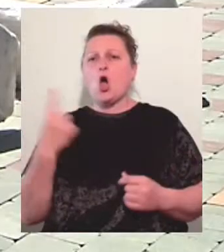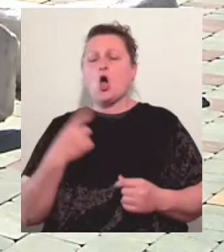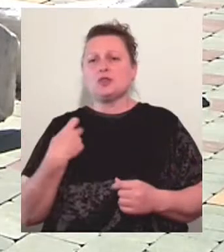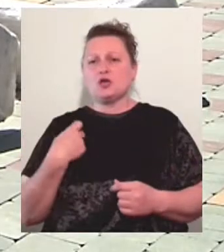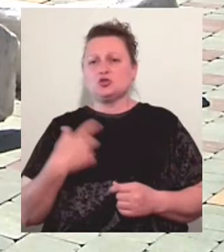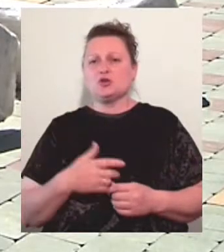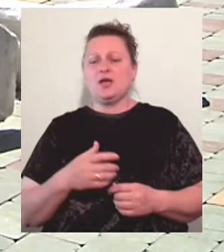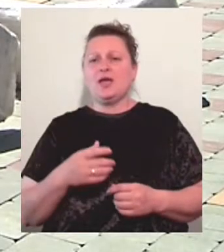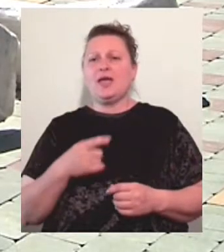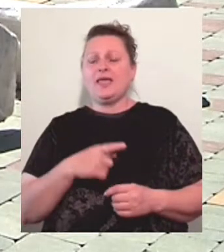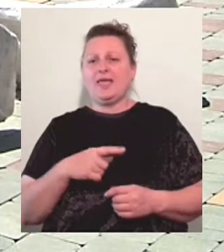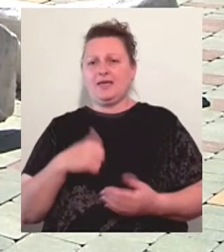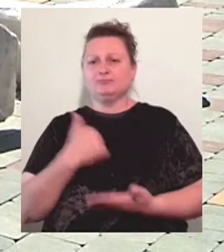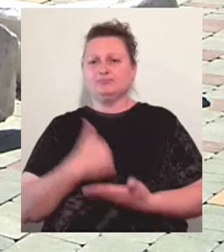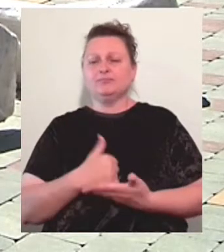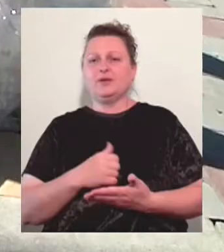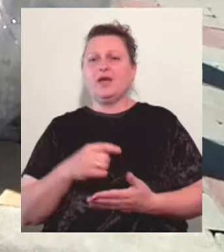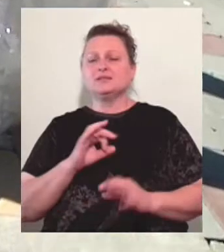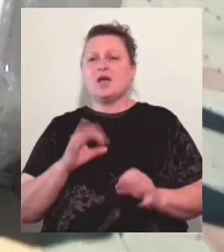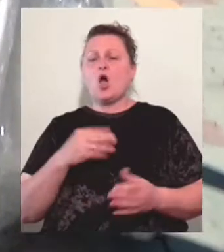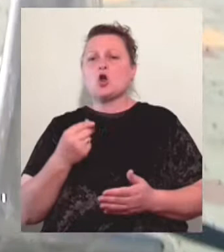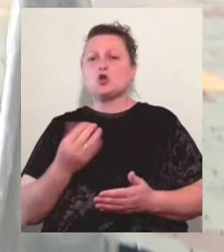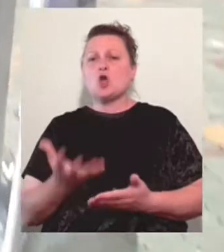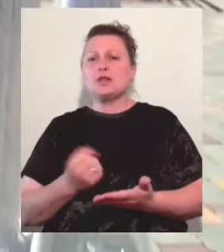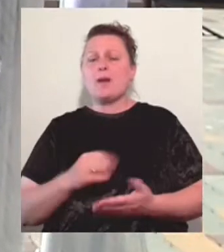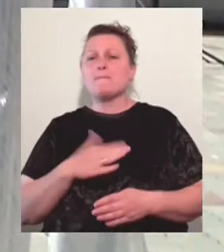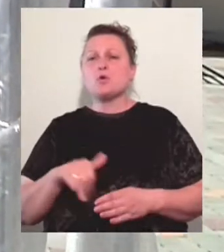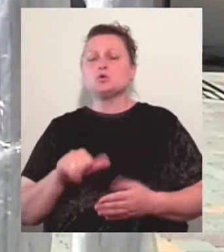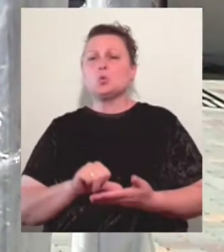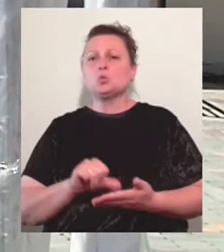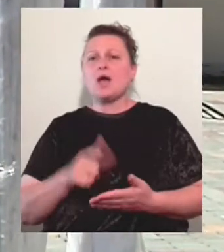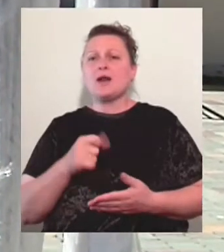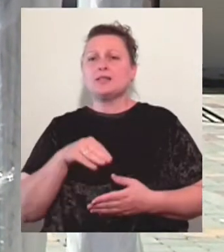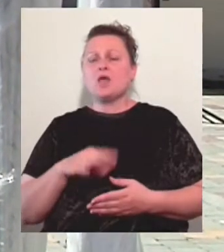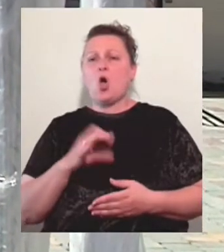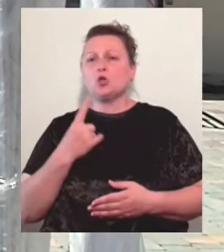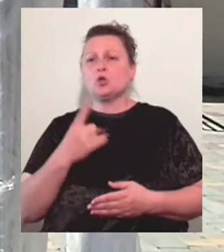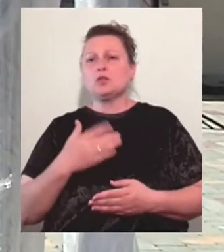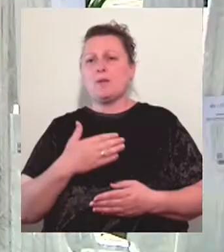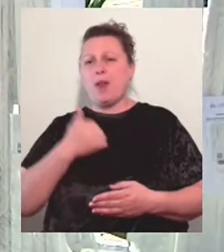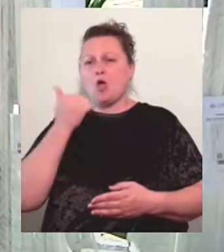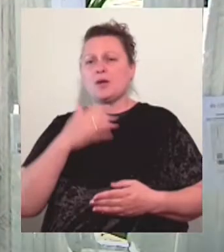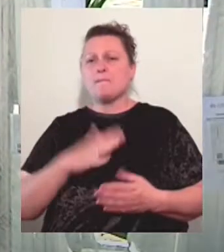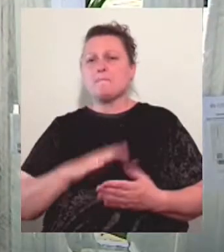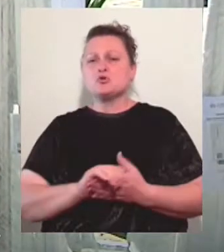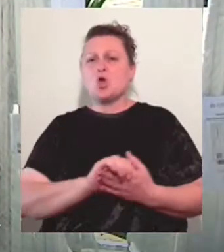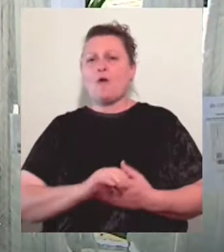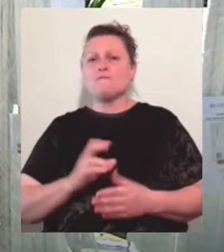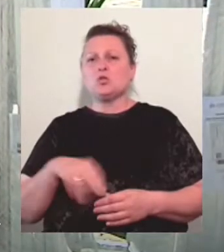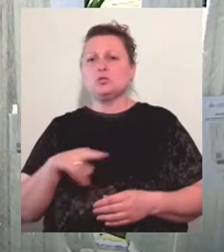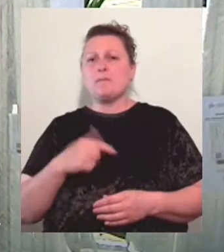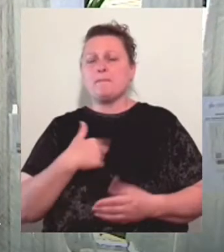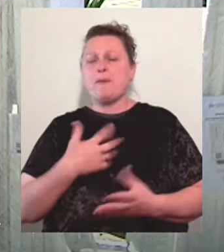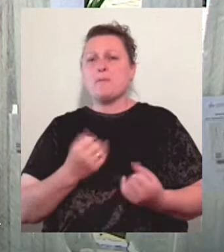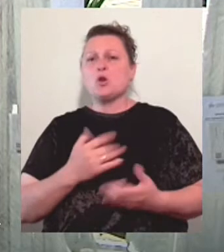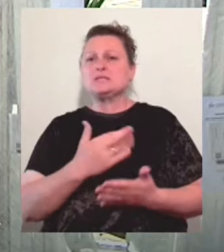Февзімамутов каже, гроші на остаткування отримали після участі у гранті від одного з благодійних міжнародних фондів. Ми отримали список від